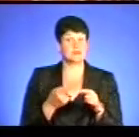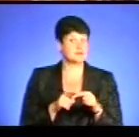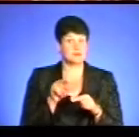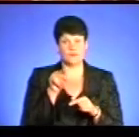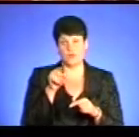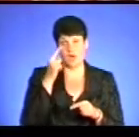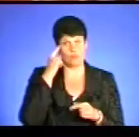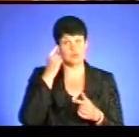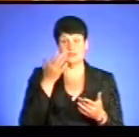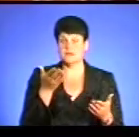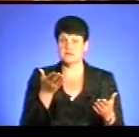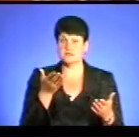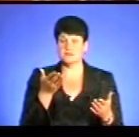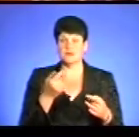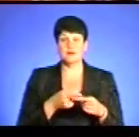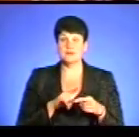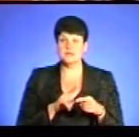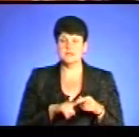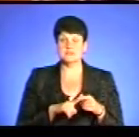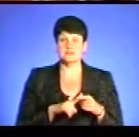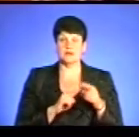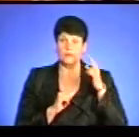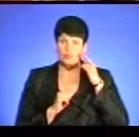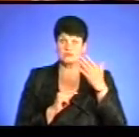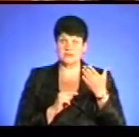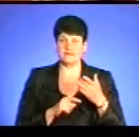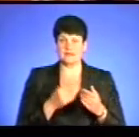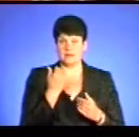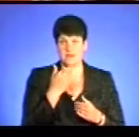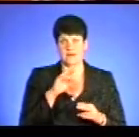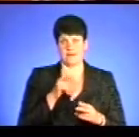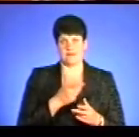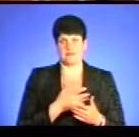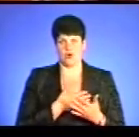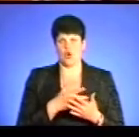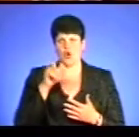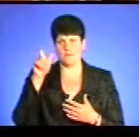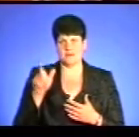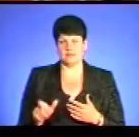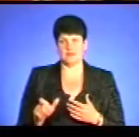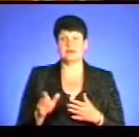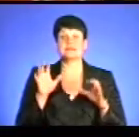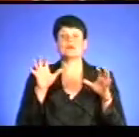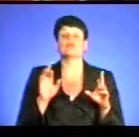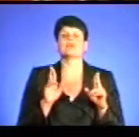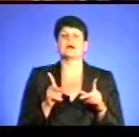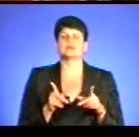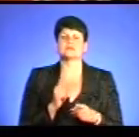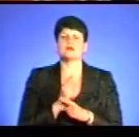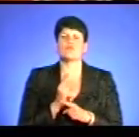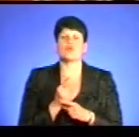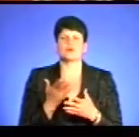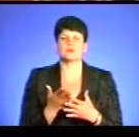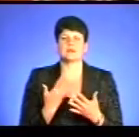позиція і це позиція тебе як громадянина. Тому що законодавчий, як ти йому заборониш, навіть коли